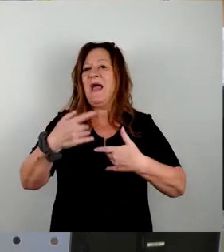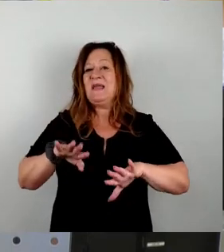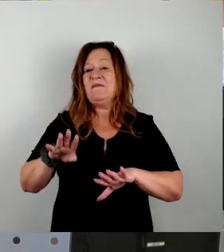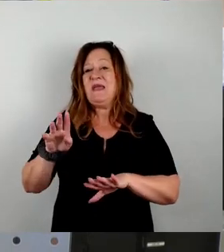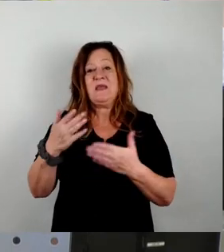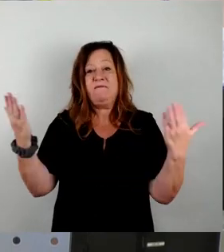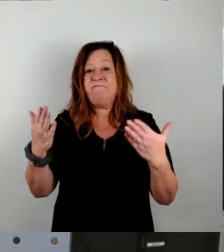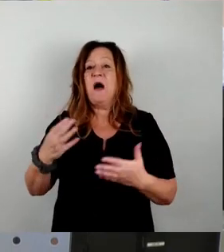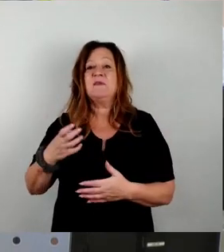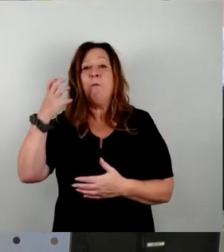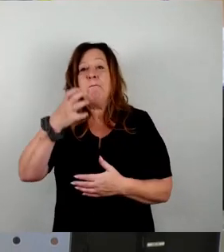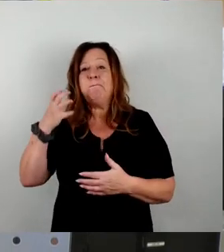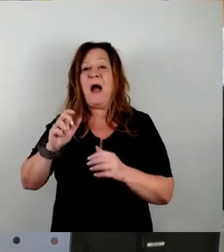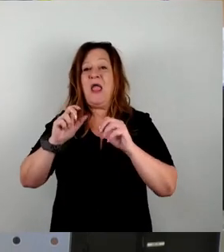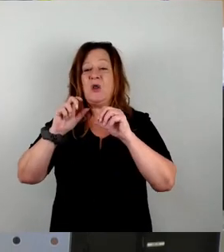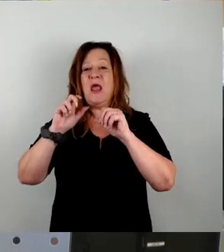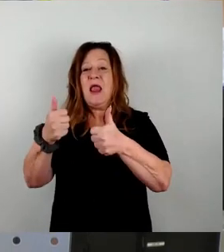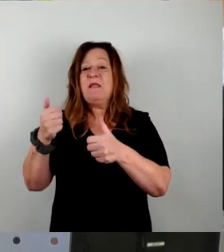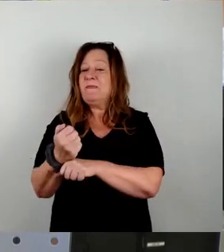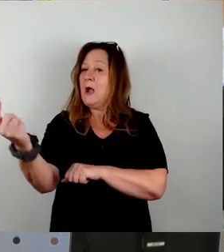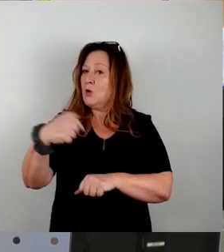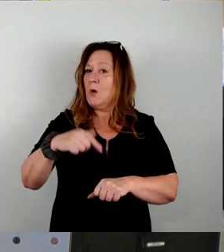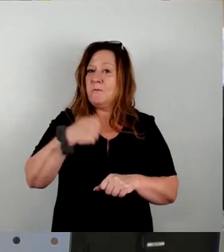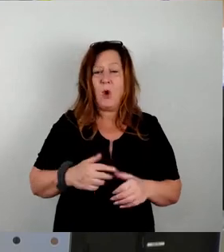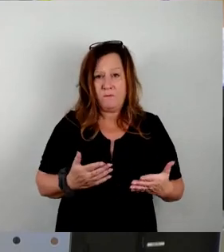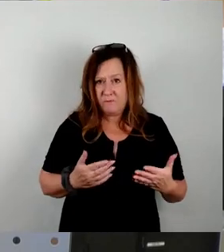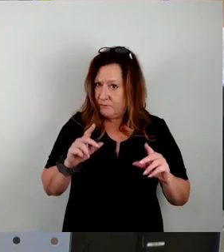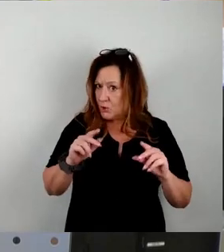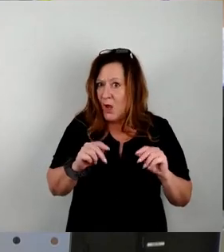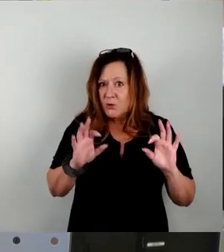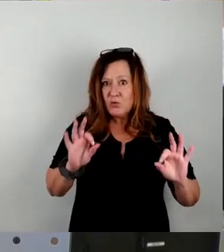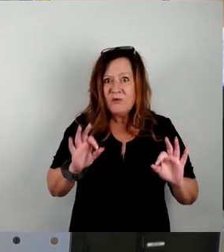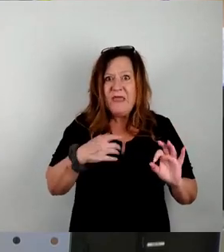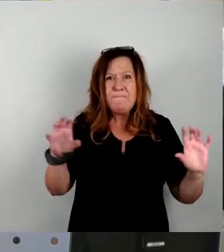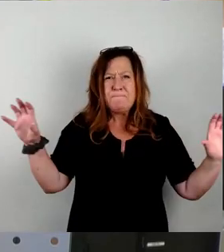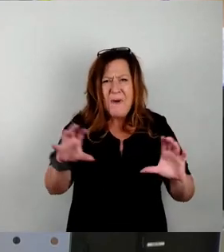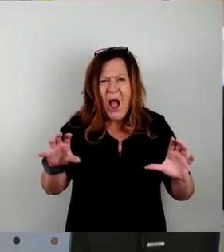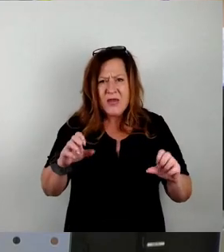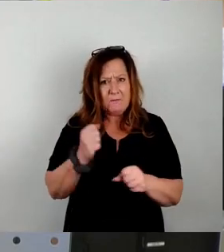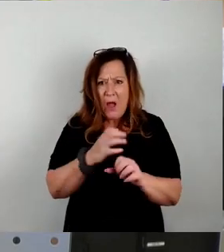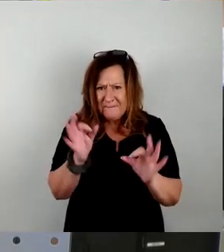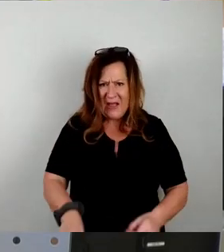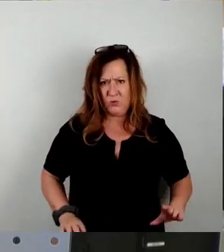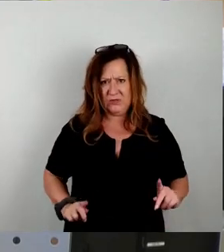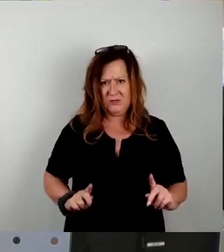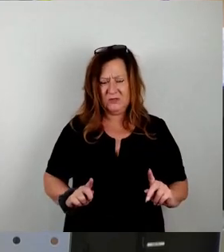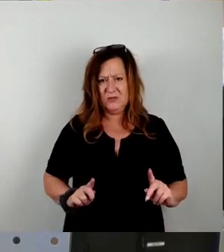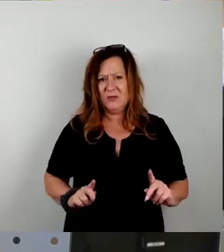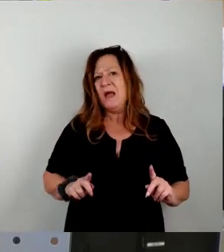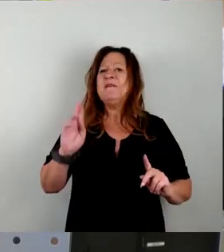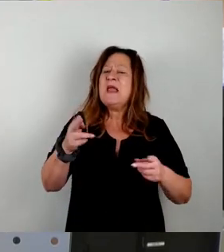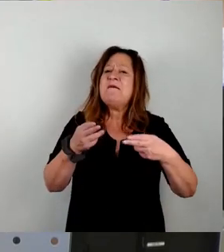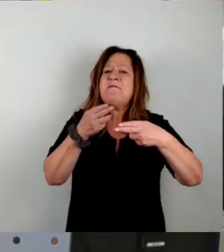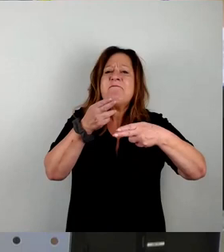Das ist alles wunderbar, wie das funktioniert hat. Wir müssen uns ja gar nicht kleinreden und hier Panik schüren. Die Verletzlichkeiten liegen auf ganz